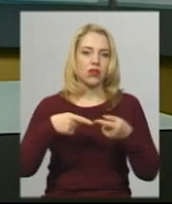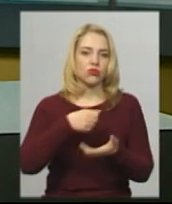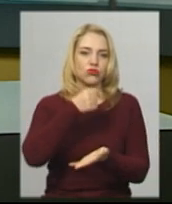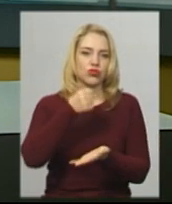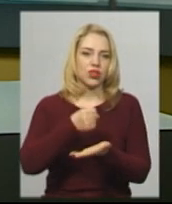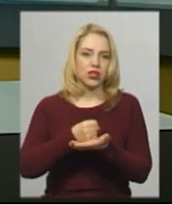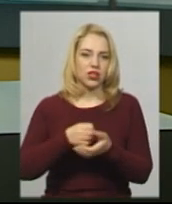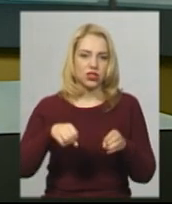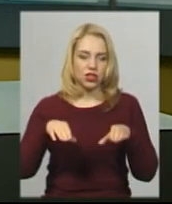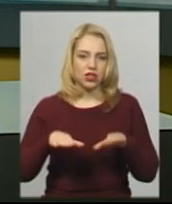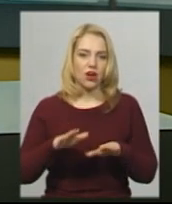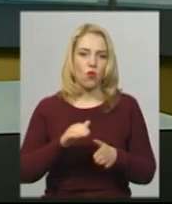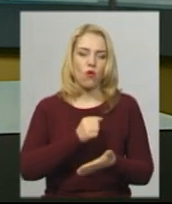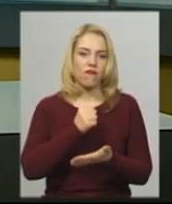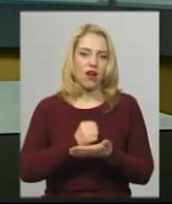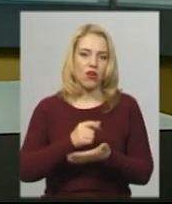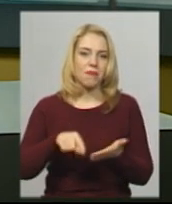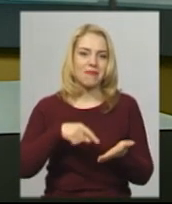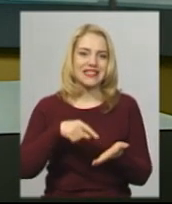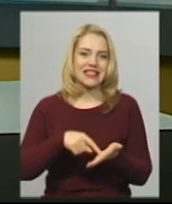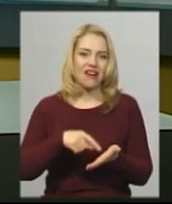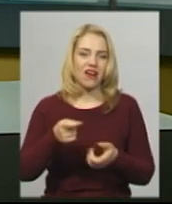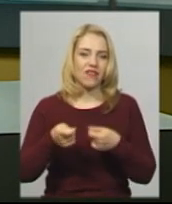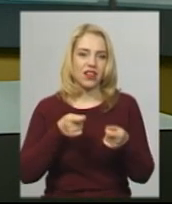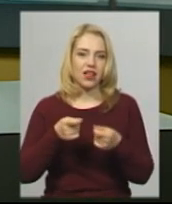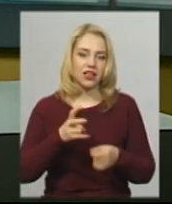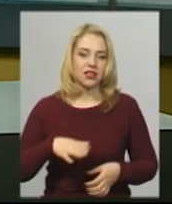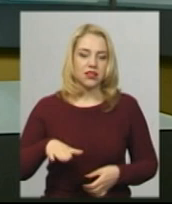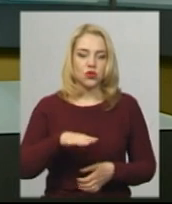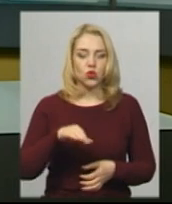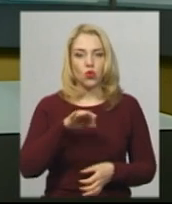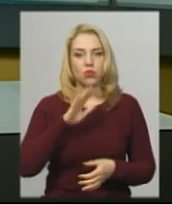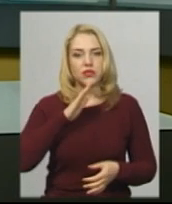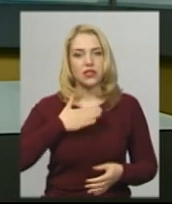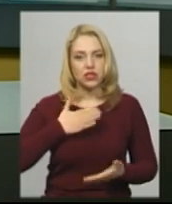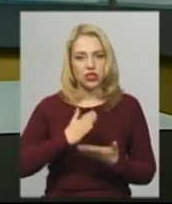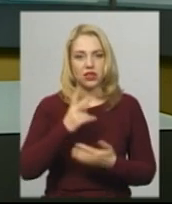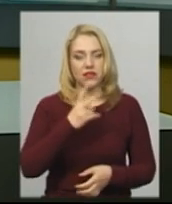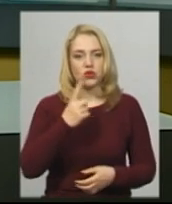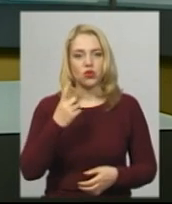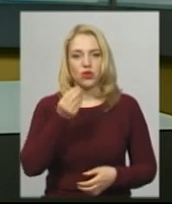ухвалює місцева влада. На території області всього є 21 продовольчий ринок.